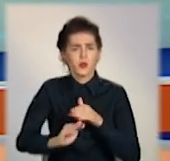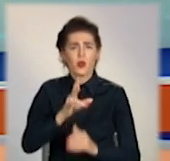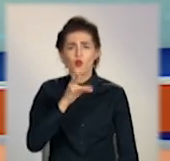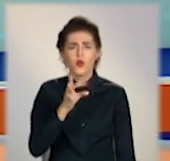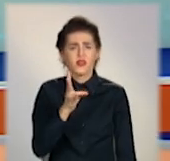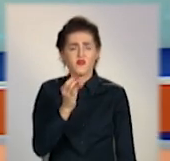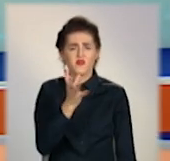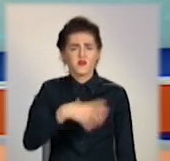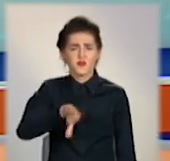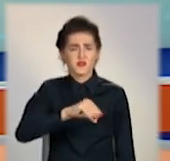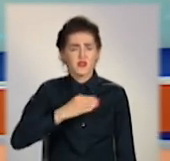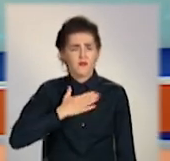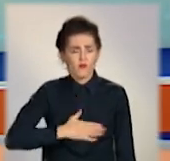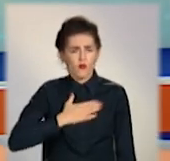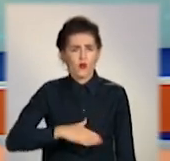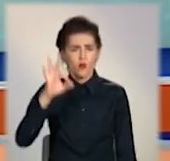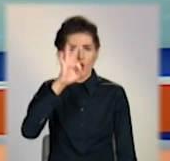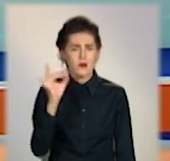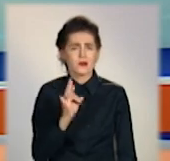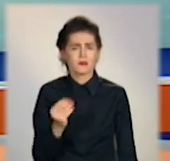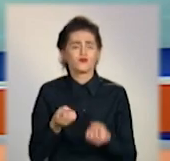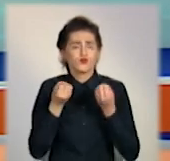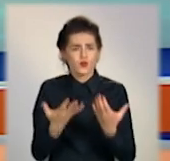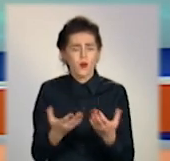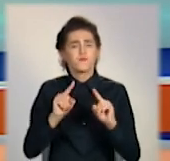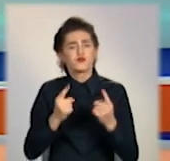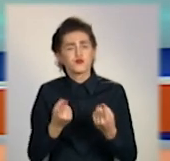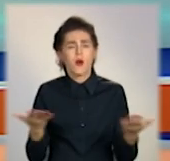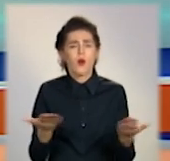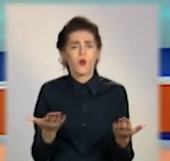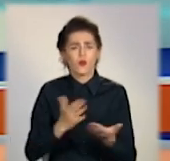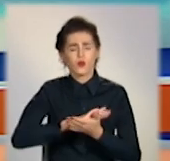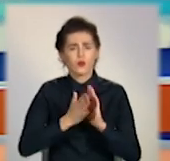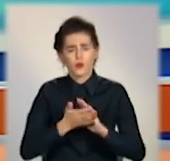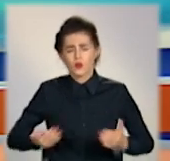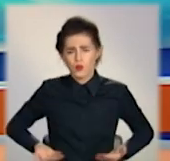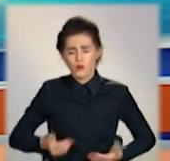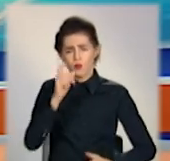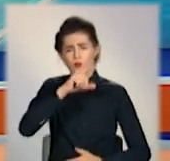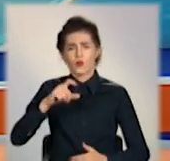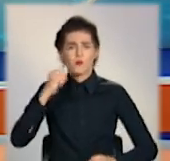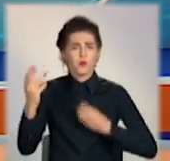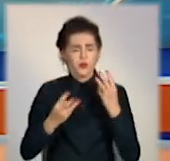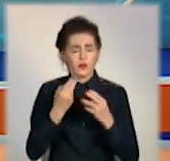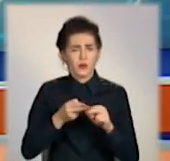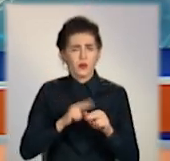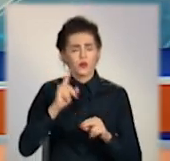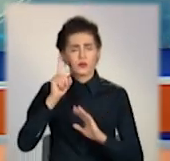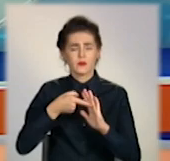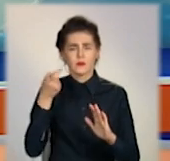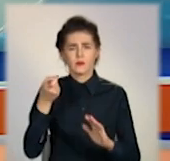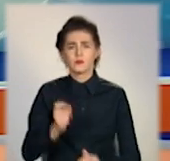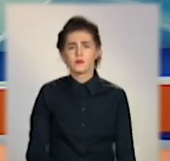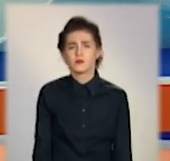задоволені розміром відшкодування. Чому саме і в яких умовах зараз живуть погрільці – мої колеги дізнавалися.